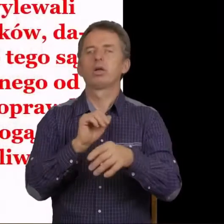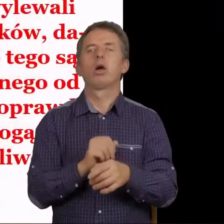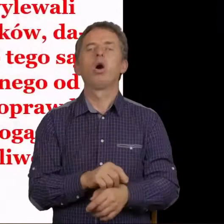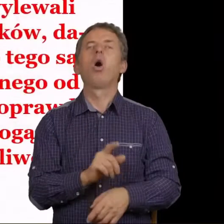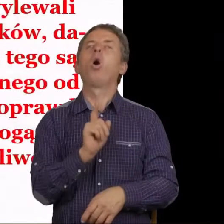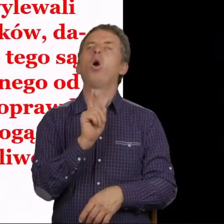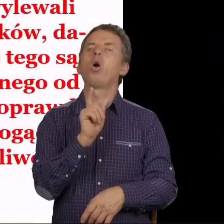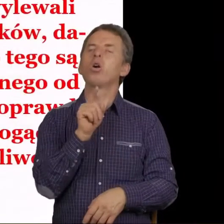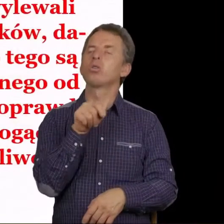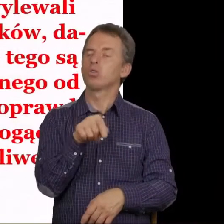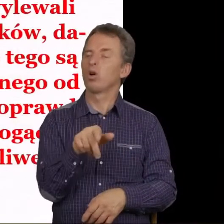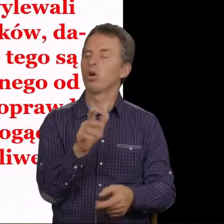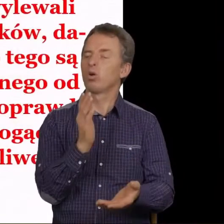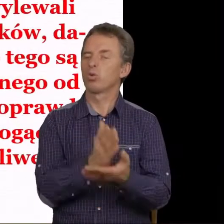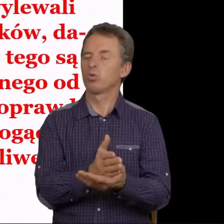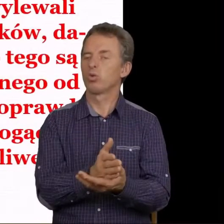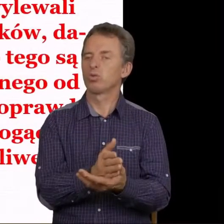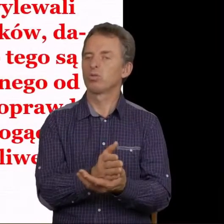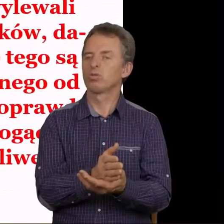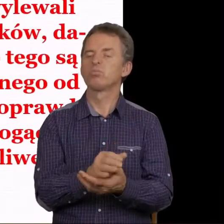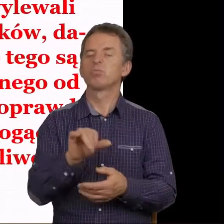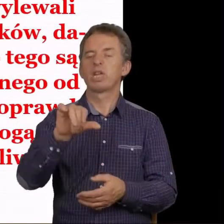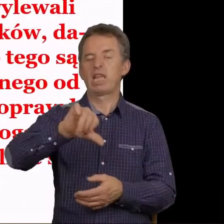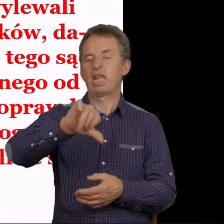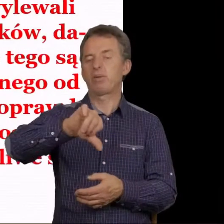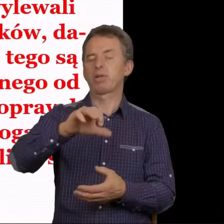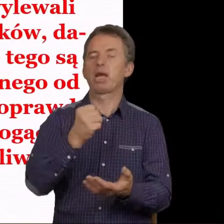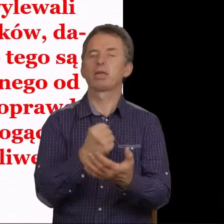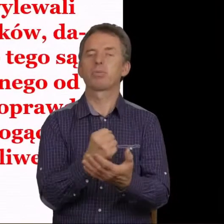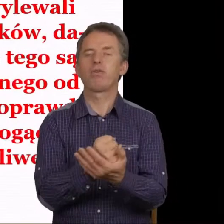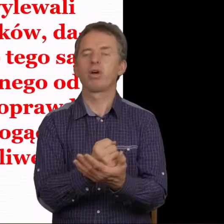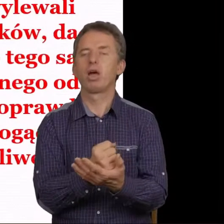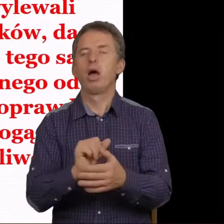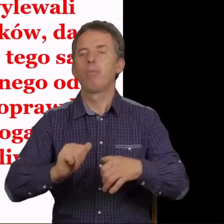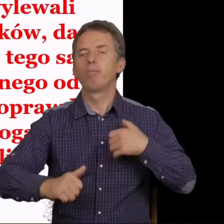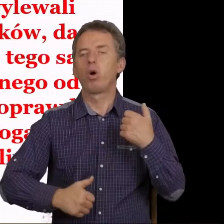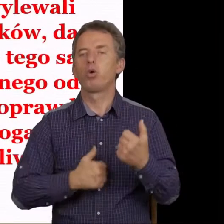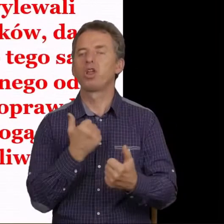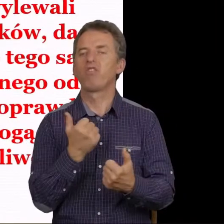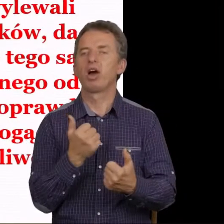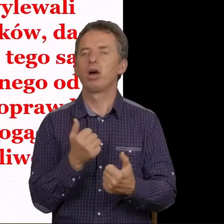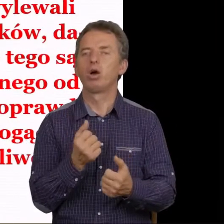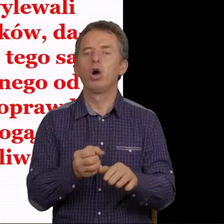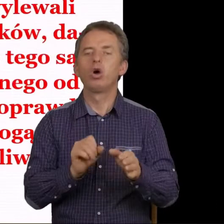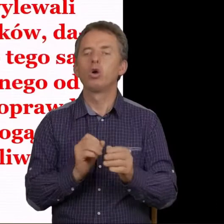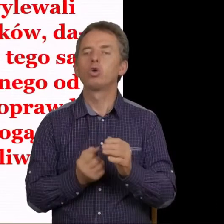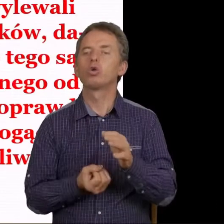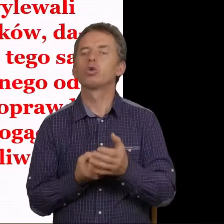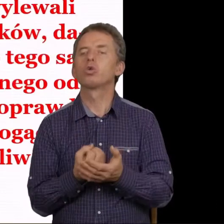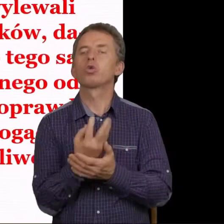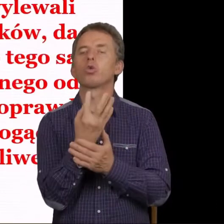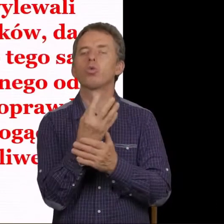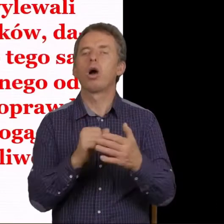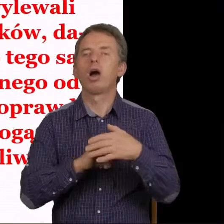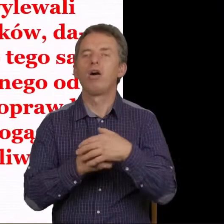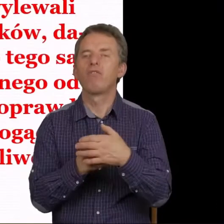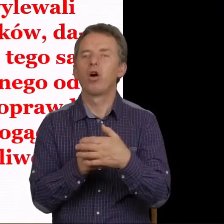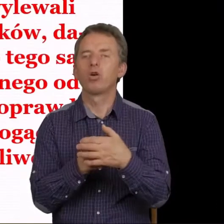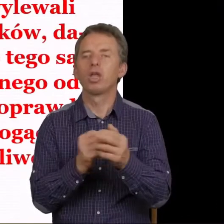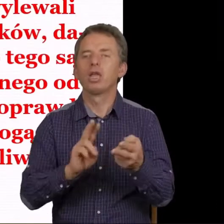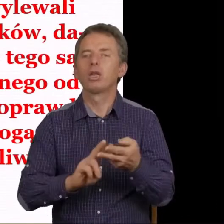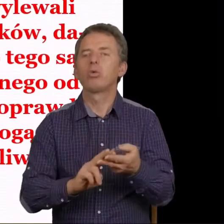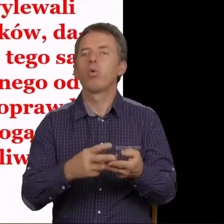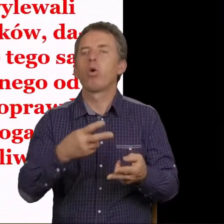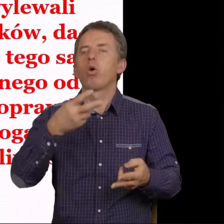Oj, to tutaj już jest kiepska sprawa, ponieważ źródła wody słodkiej,